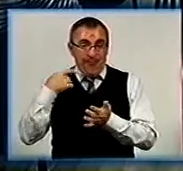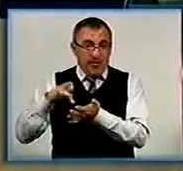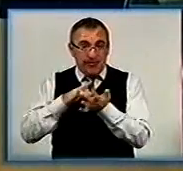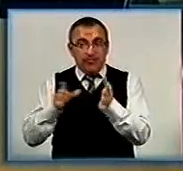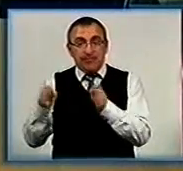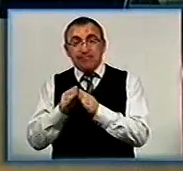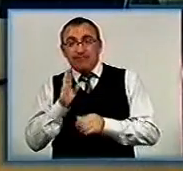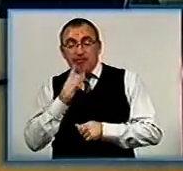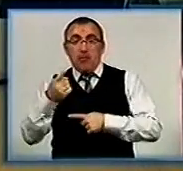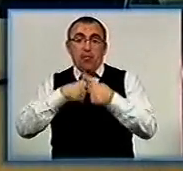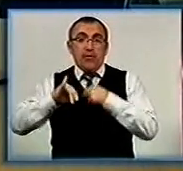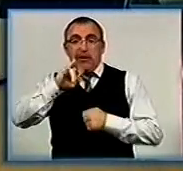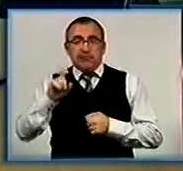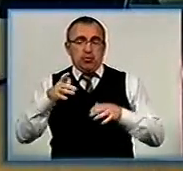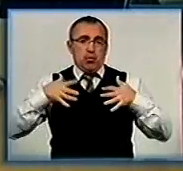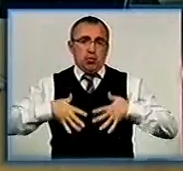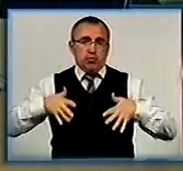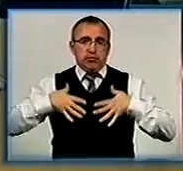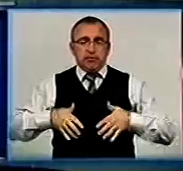супутницею повернулися із Грузії.